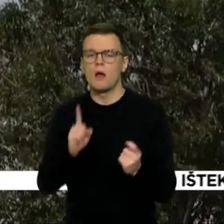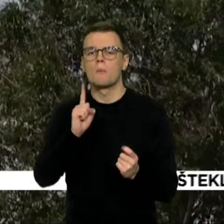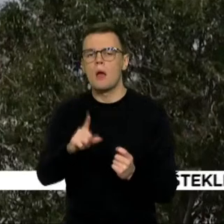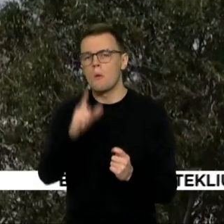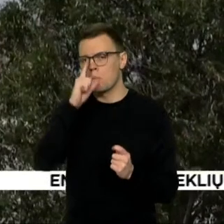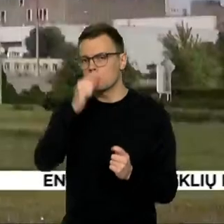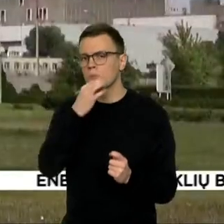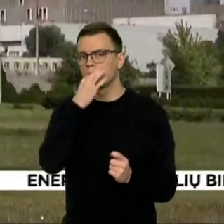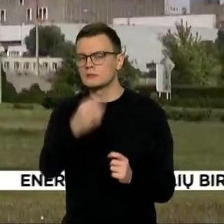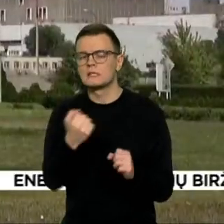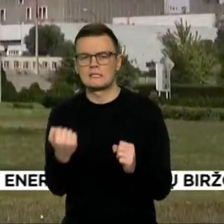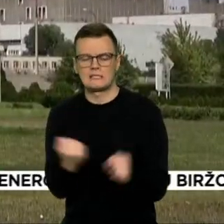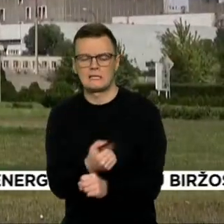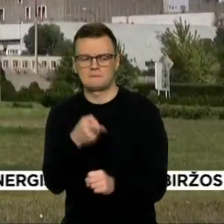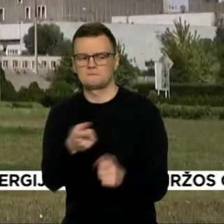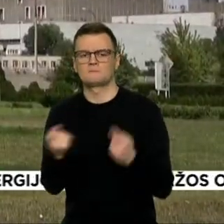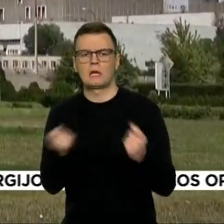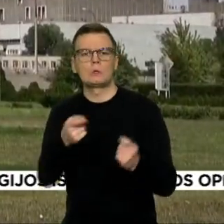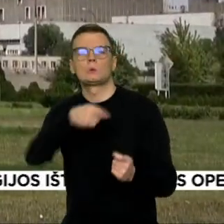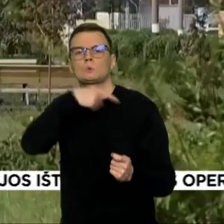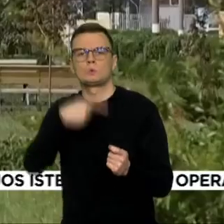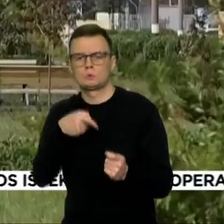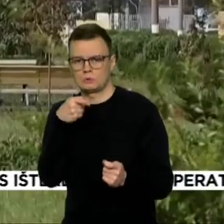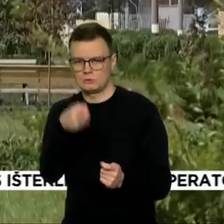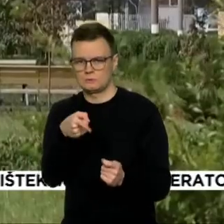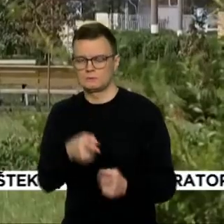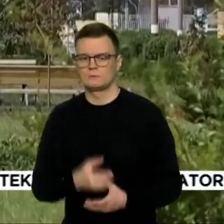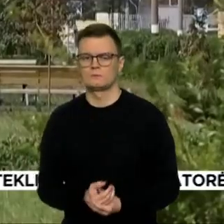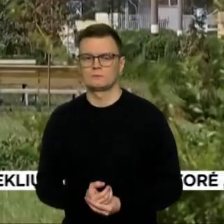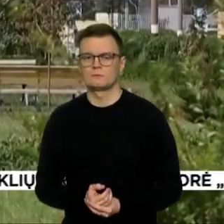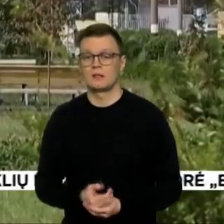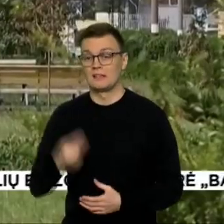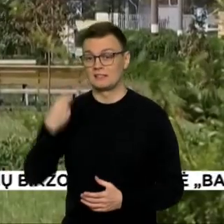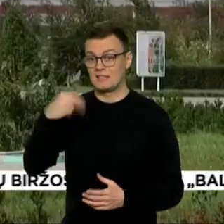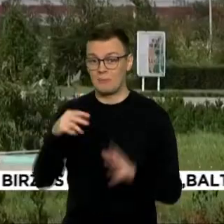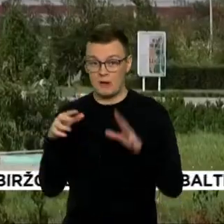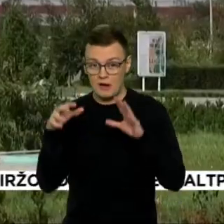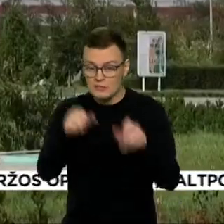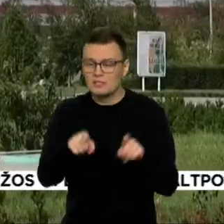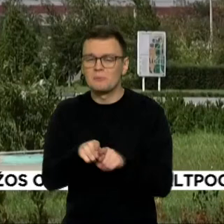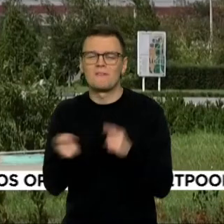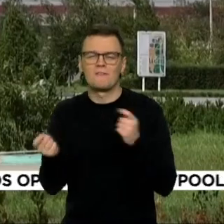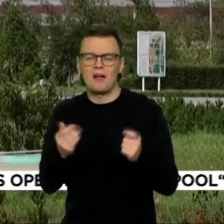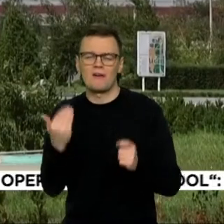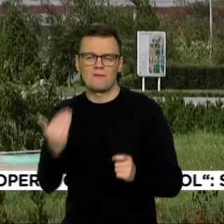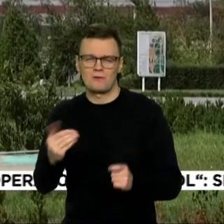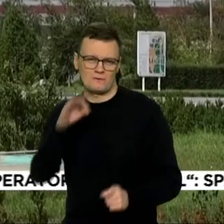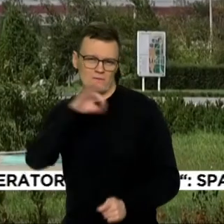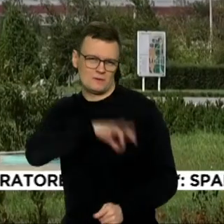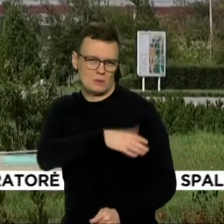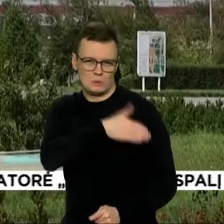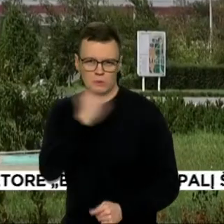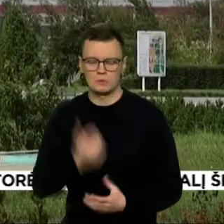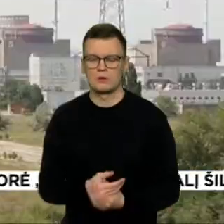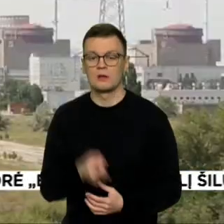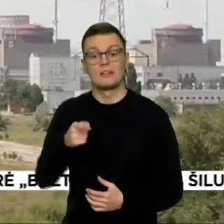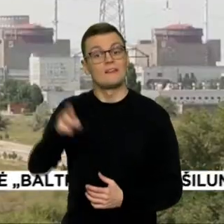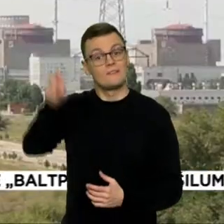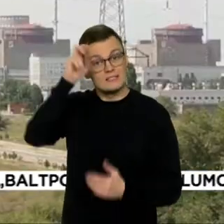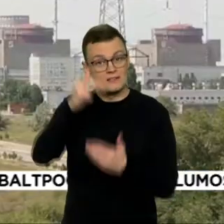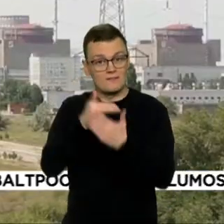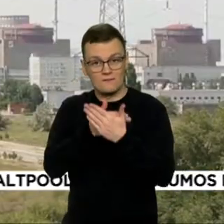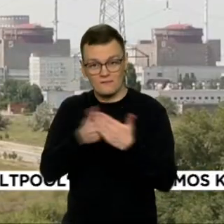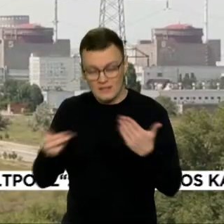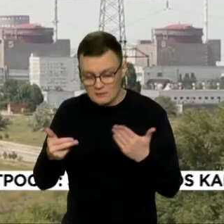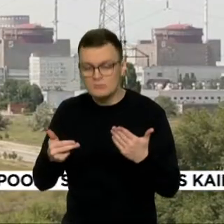ir valdymo kontrolę. Toks nurodymas, kaip ir Zaporyžios aneksiją niekinis, sako Ukraina, kurios valstybinė kompanija Enerhoatom skeibė